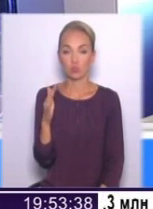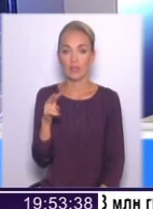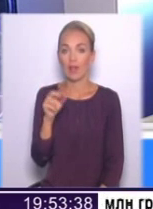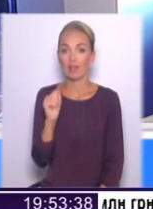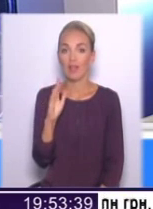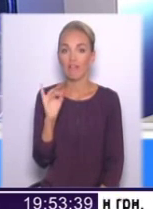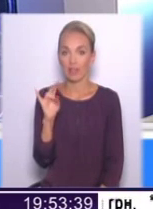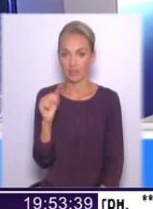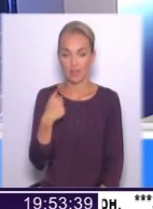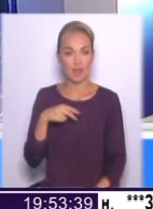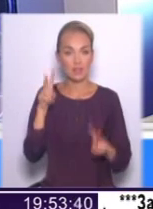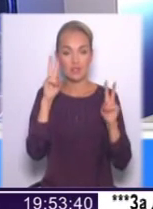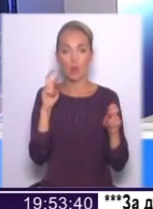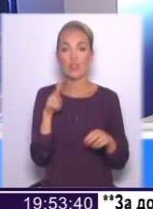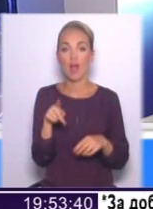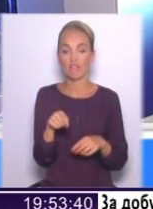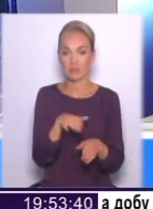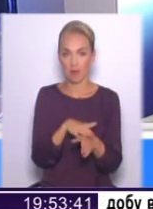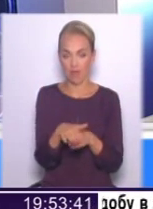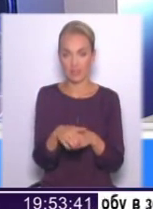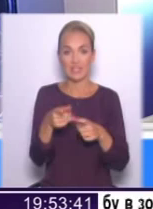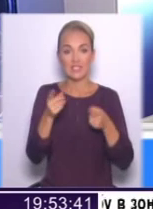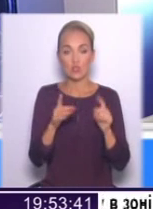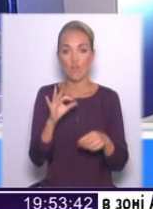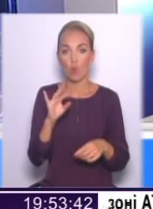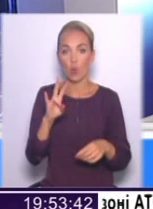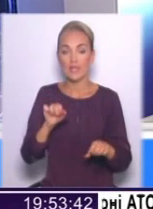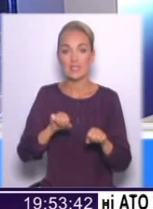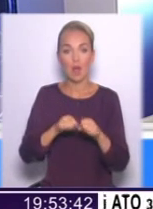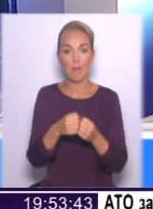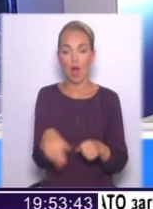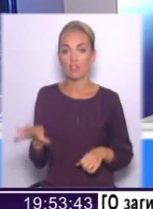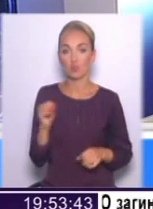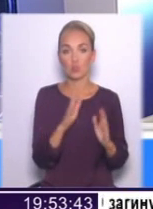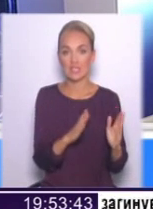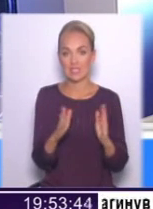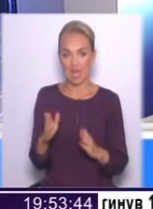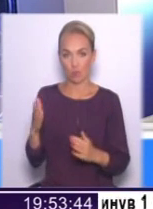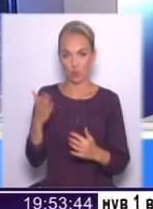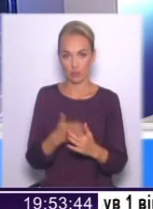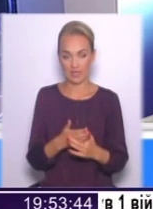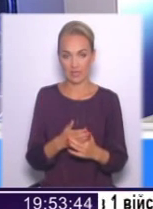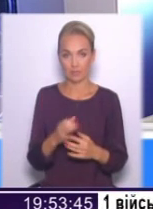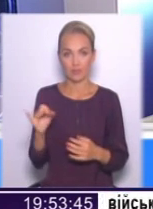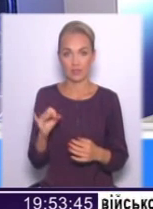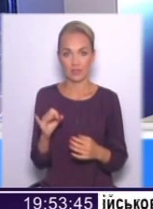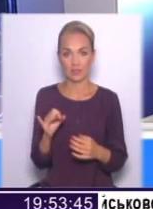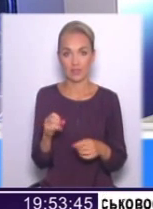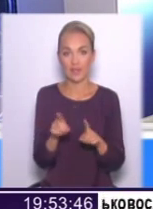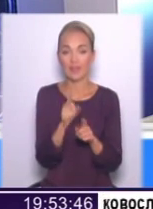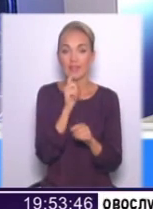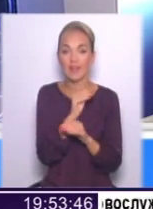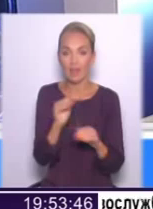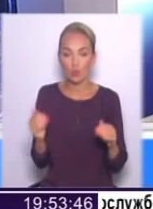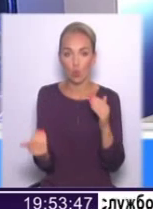як ви справитесь з тим, тому що дійсно вони зламали всю систему ПІХ і зовсім новий так тихенько запустили